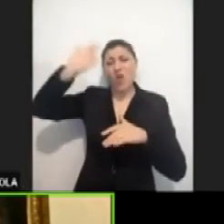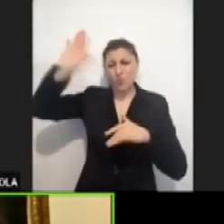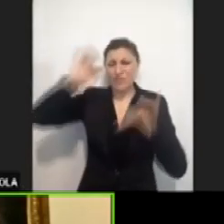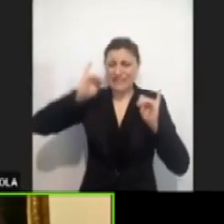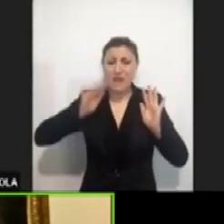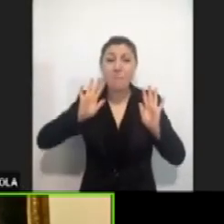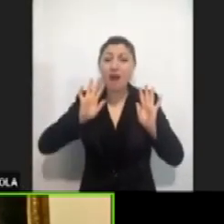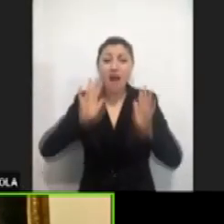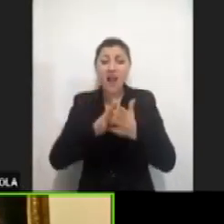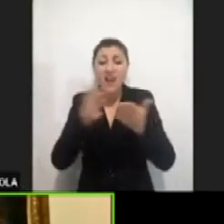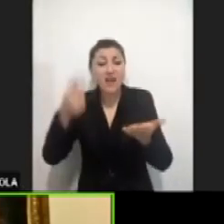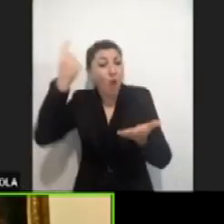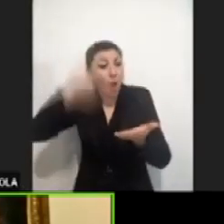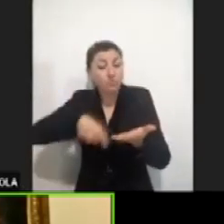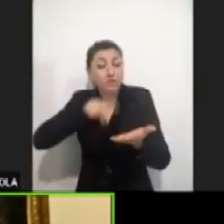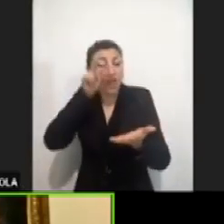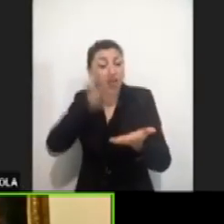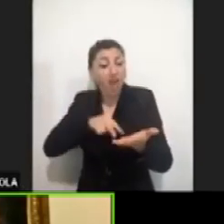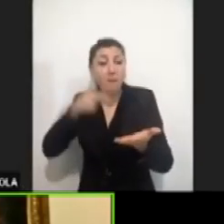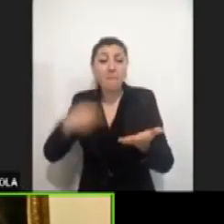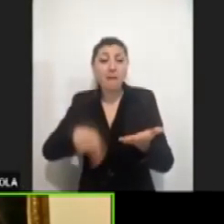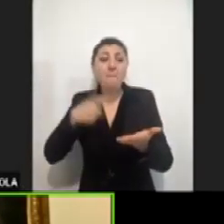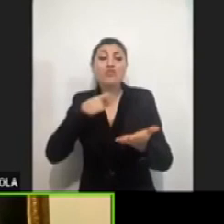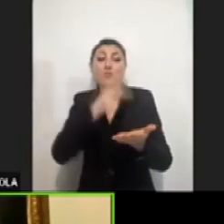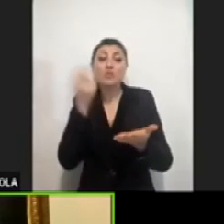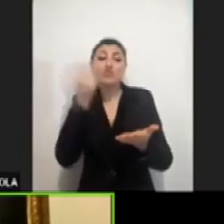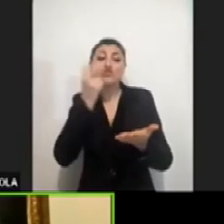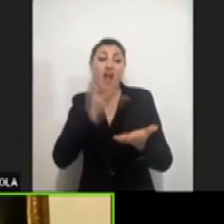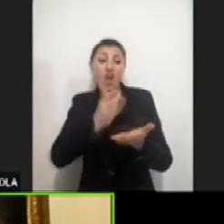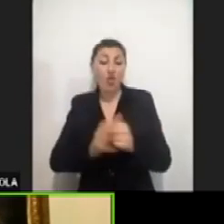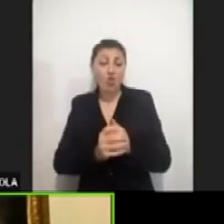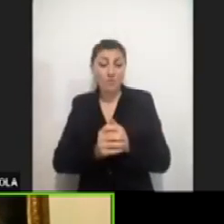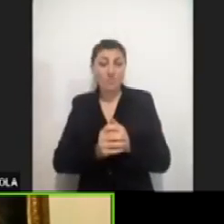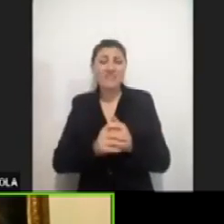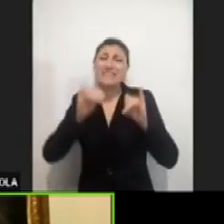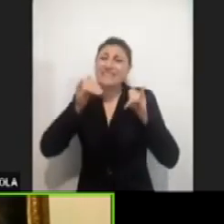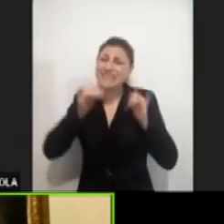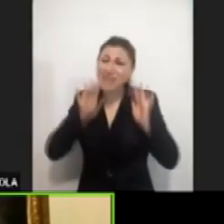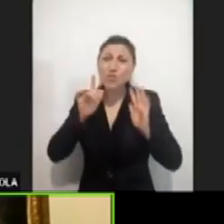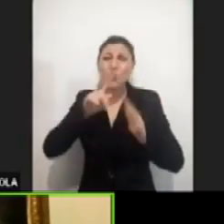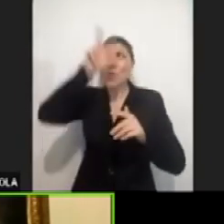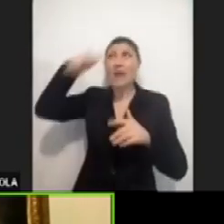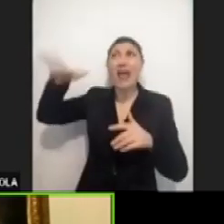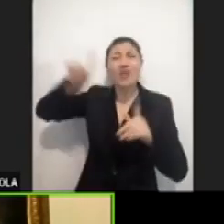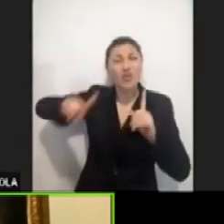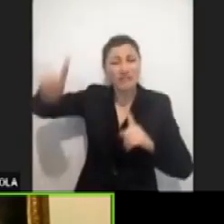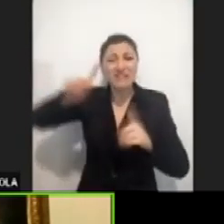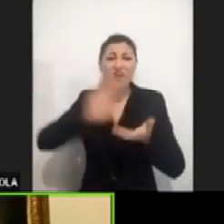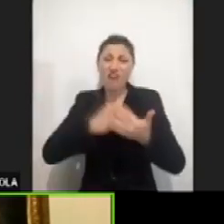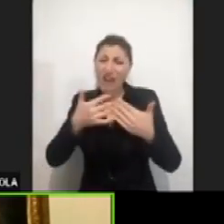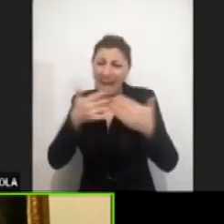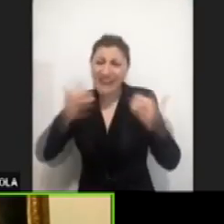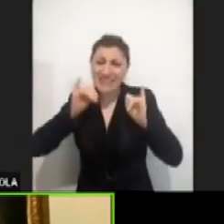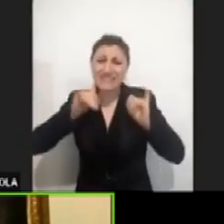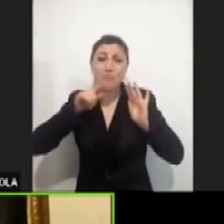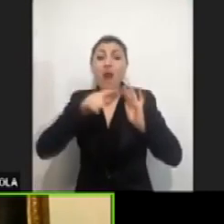leggerlo perché non puoi vedere. Sarai anche grande nel regno di Dio, ma qui non puoi venire.